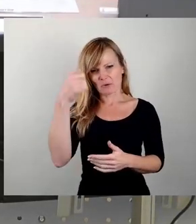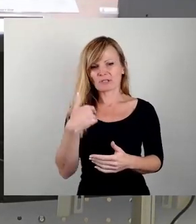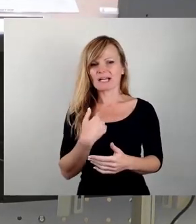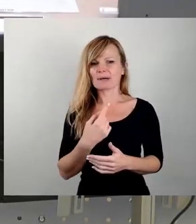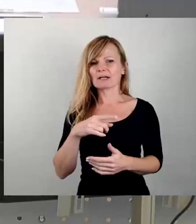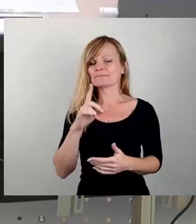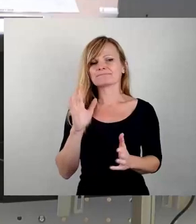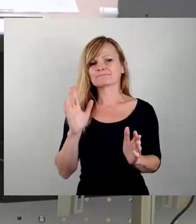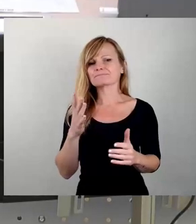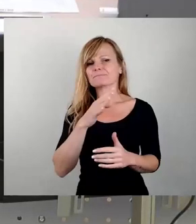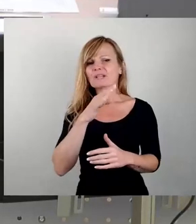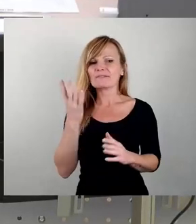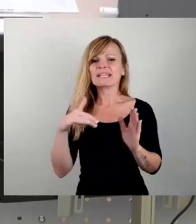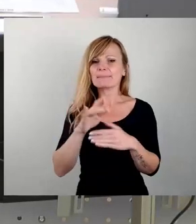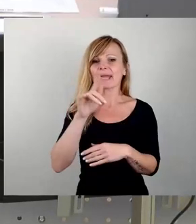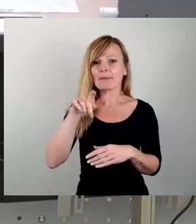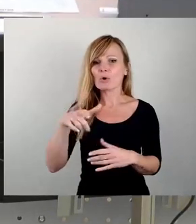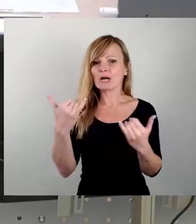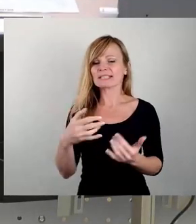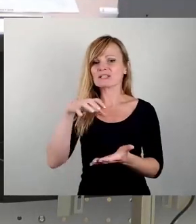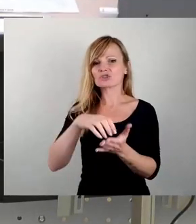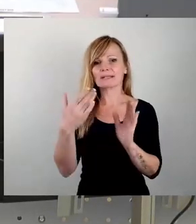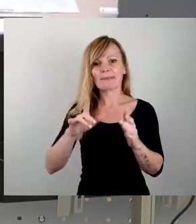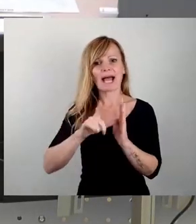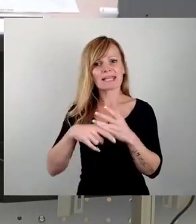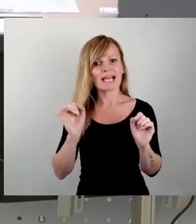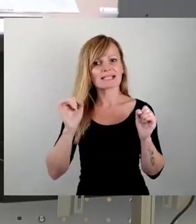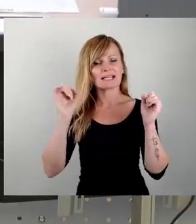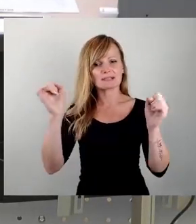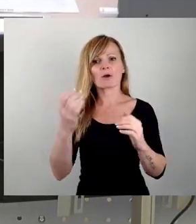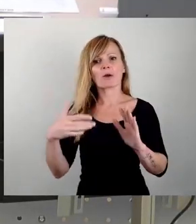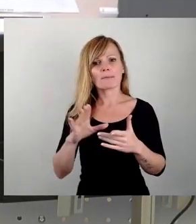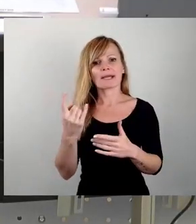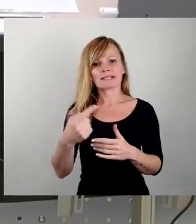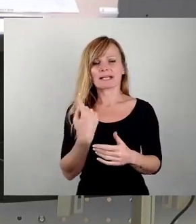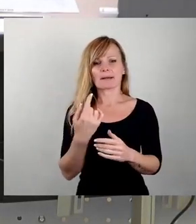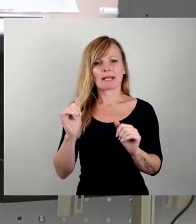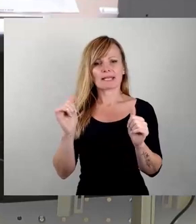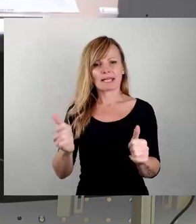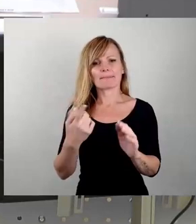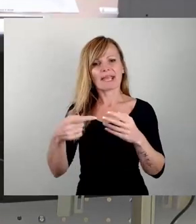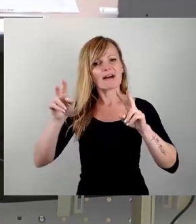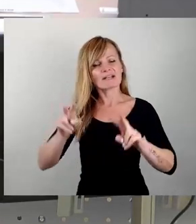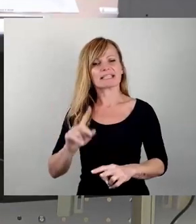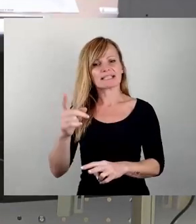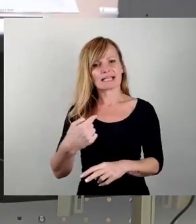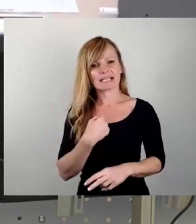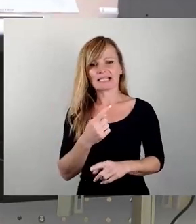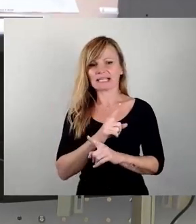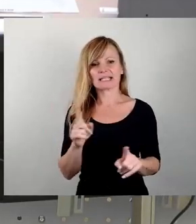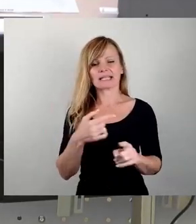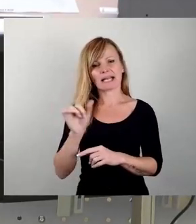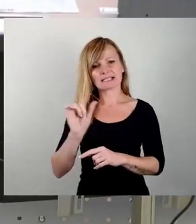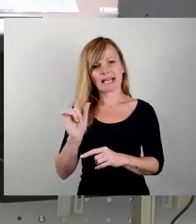gibt viel mehr Bürger in dieser Stadt, die viel mehr leisten werden und geleistet haben in ihrem Leben und die das eher verdient hätten, aber sicher nicht ich als kleine